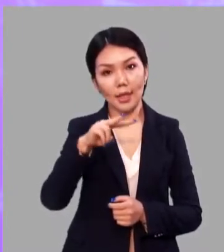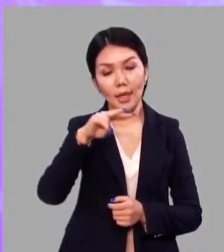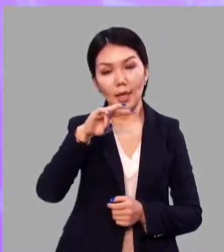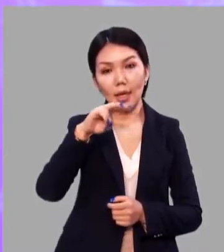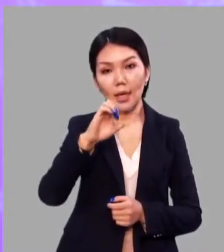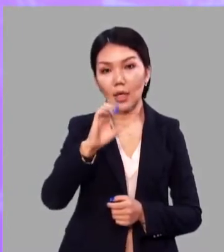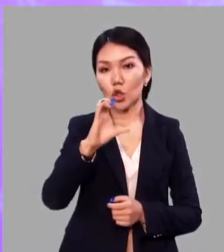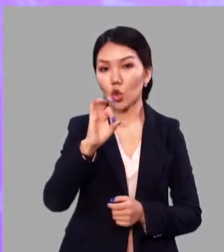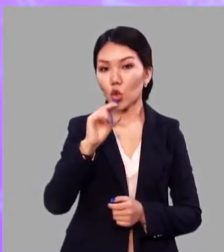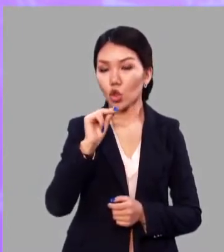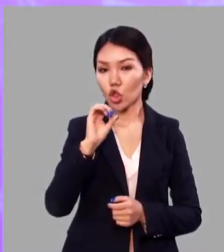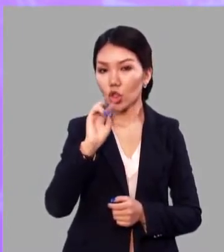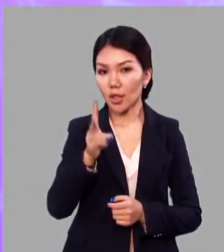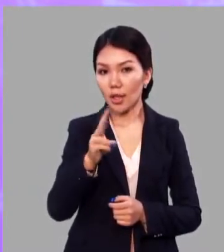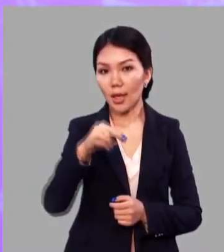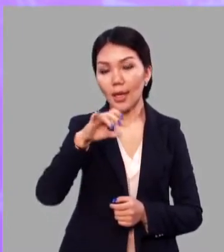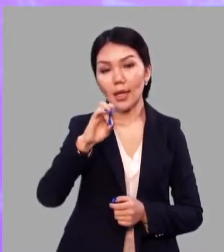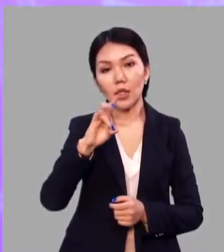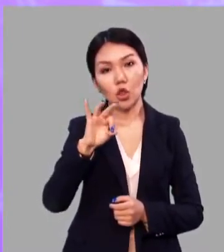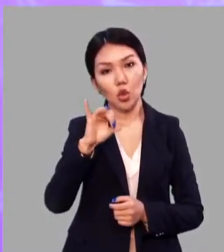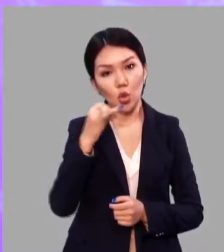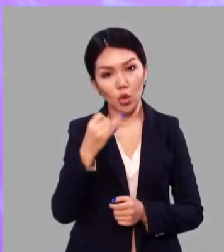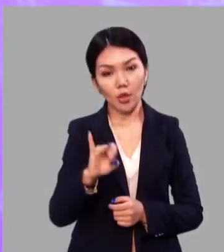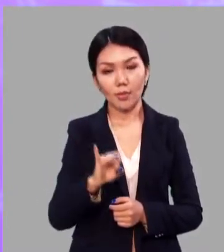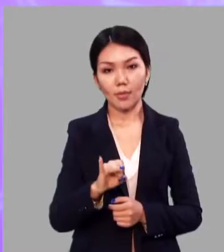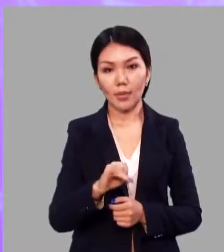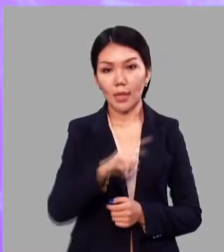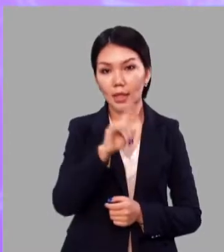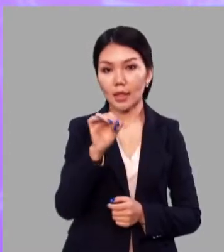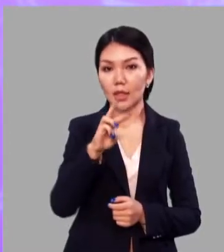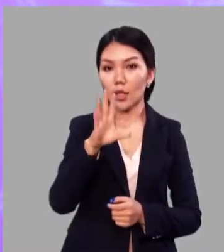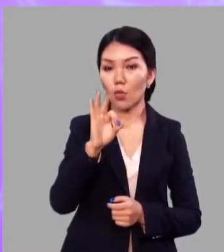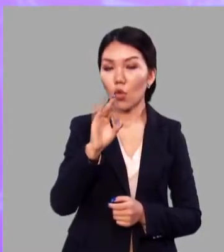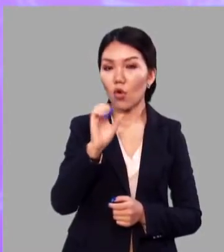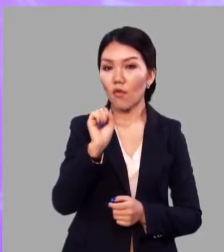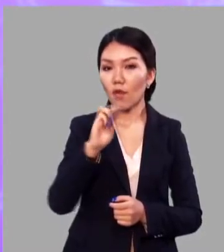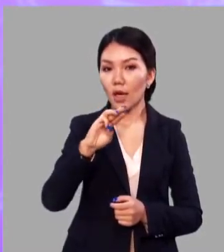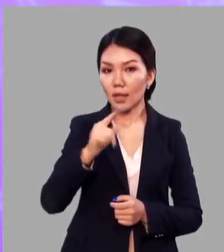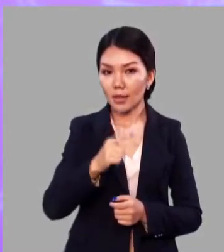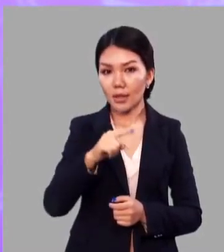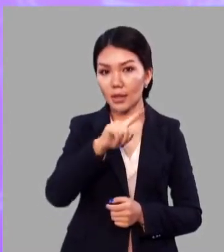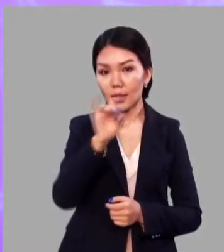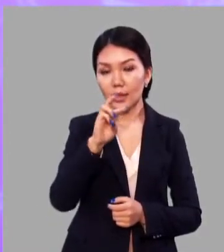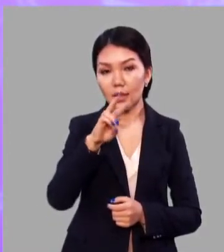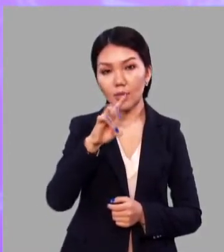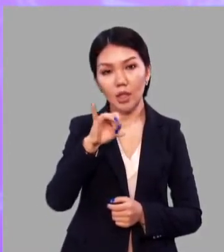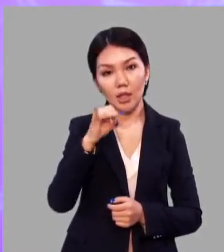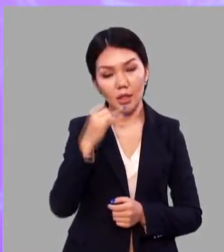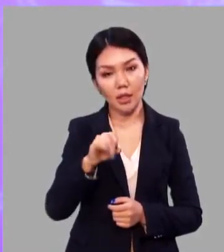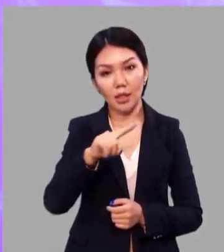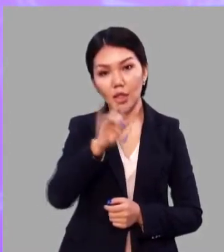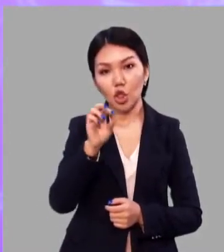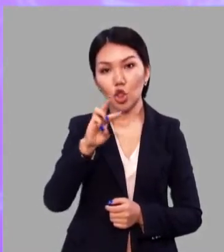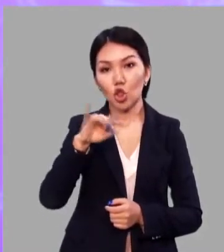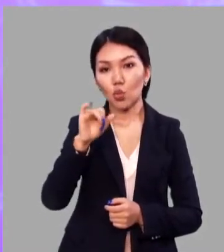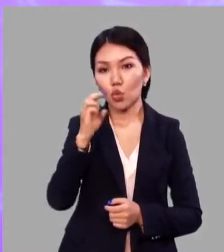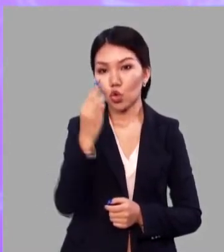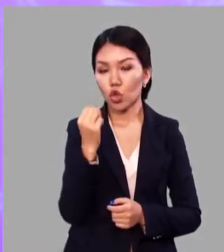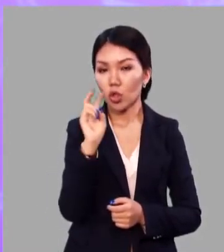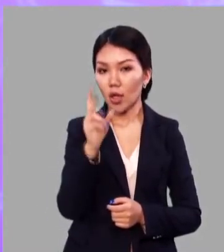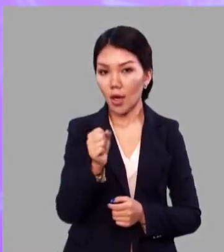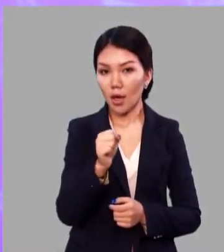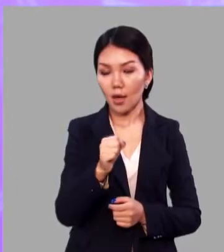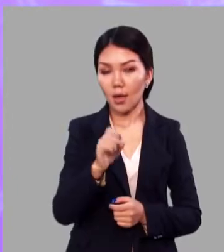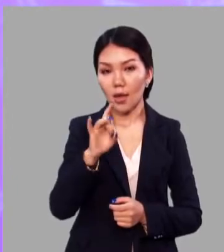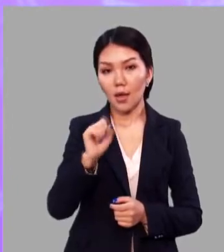Лес, лесочек, лесной. Зимовать, зимний, зимушка.